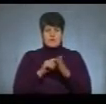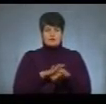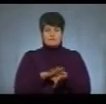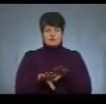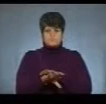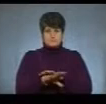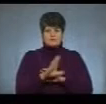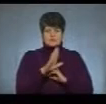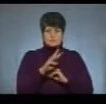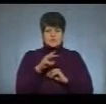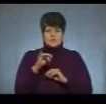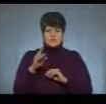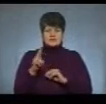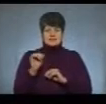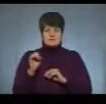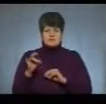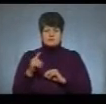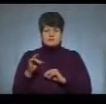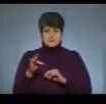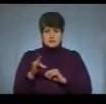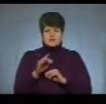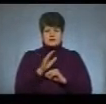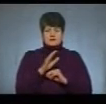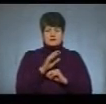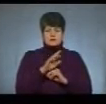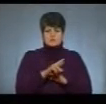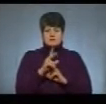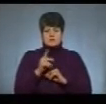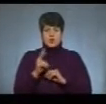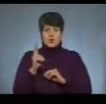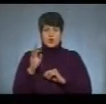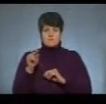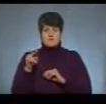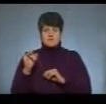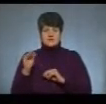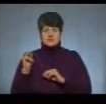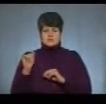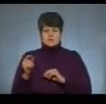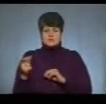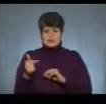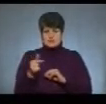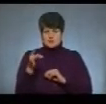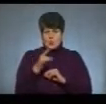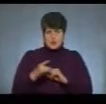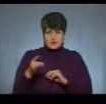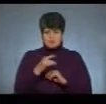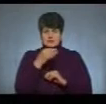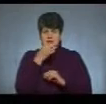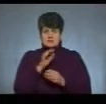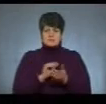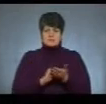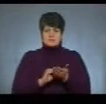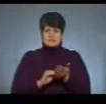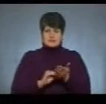Володимир Маюк із Цеброва з Борівського району і Ярослав Гавянець з Копиченців Гусятинського району, повідомила прес-секретар обласного військомату